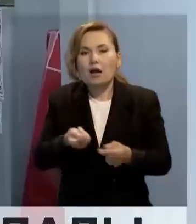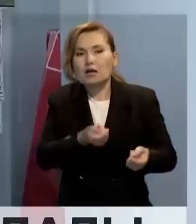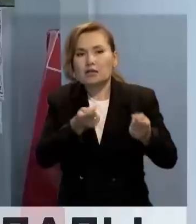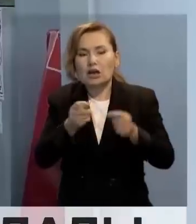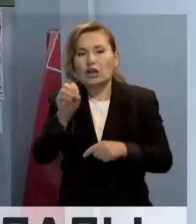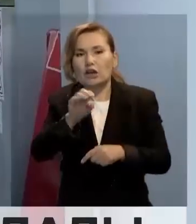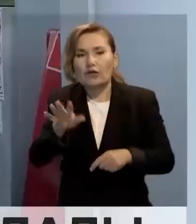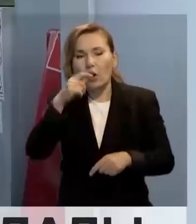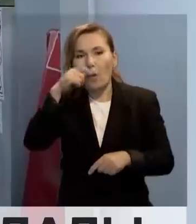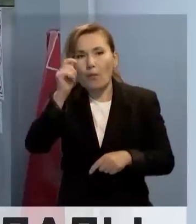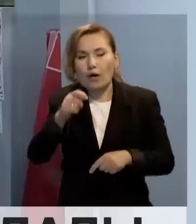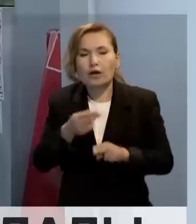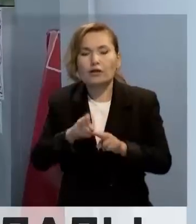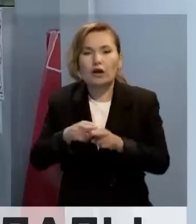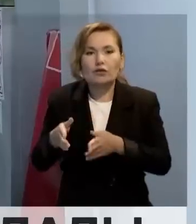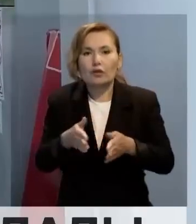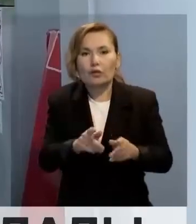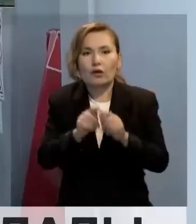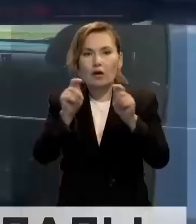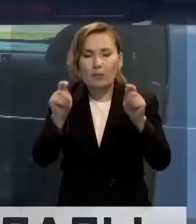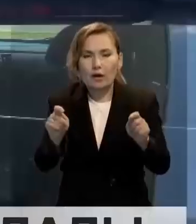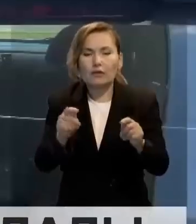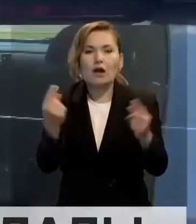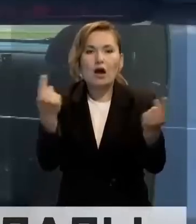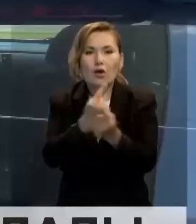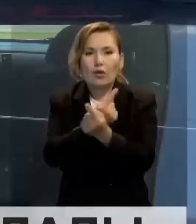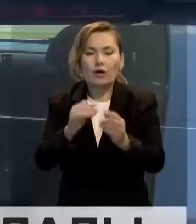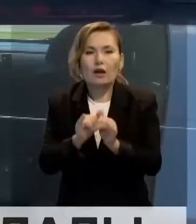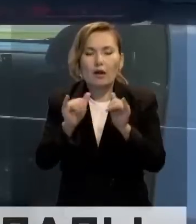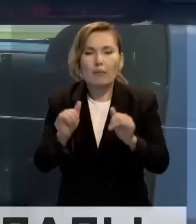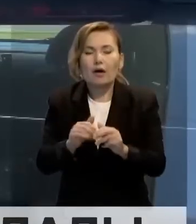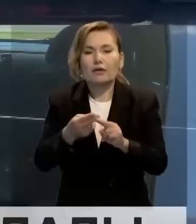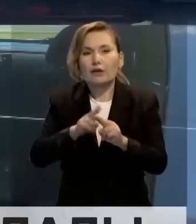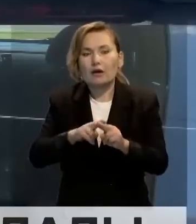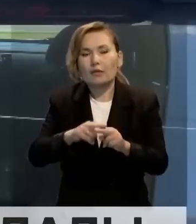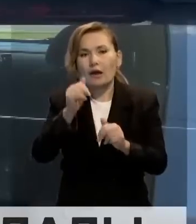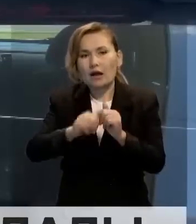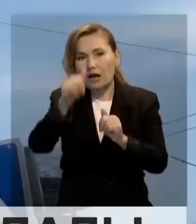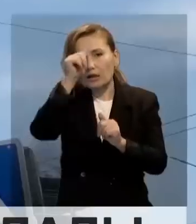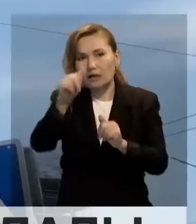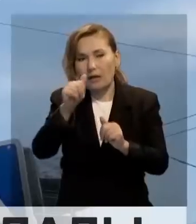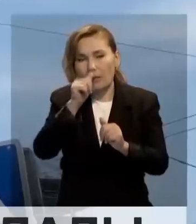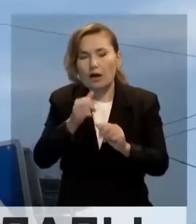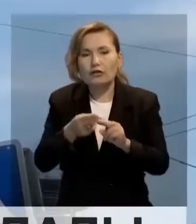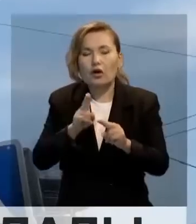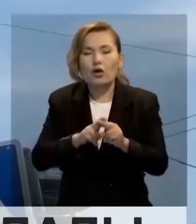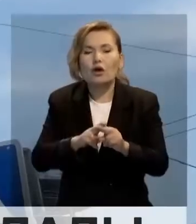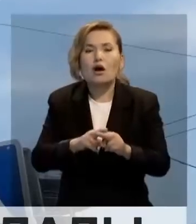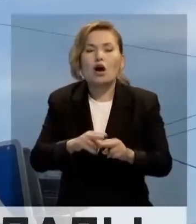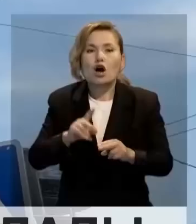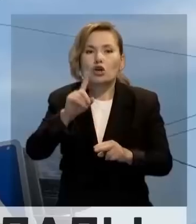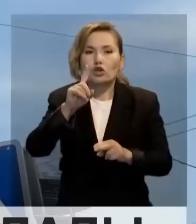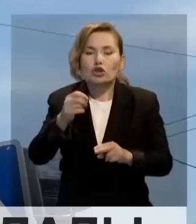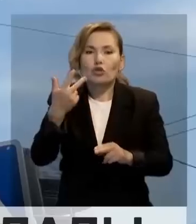Украинаға жасыл дәлі зарқылы жылдам жеткізілет. Сәйкесінше елде ай сонында автогаз бағасы бірден 10 гривен, яғни